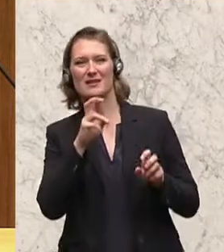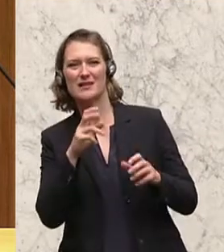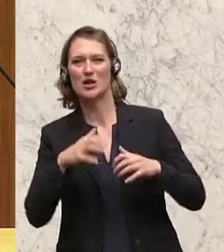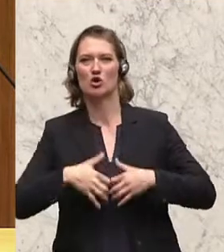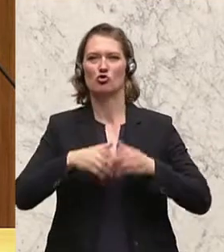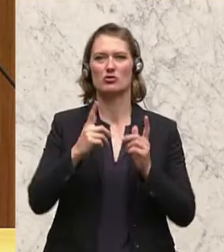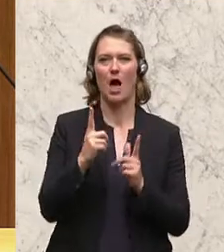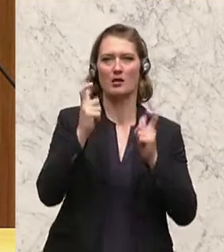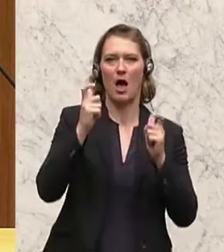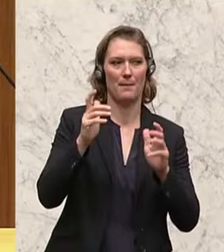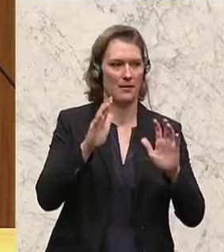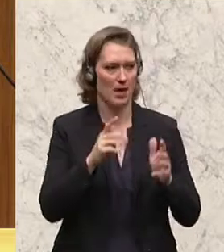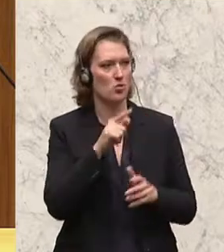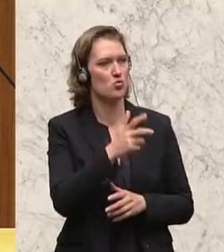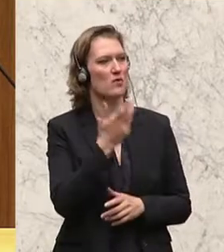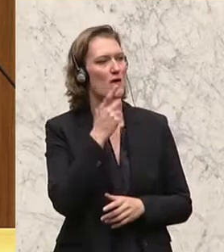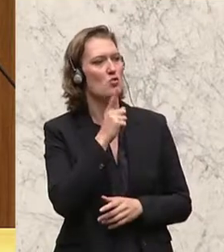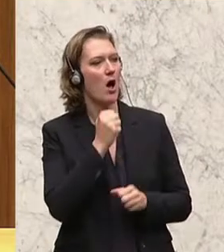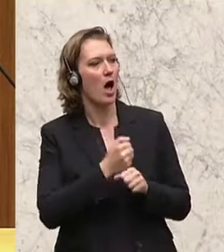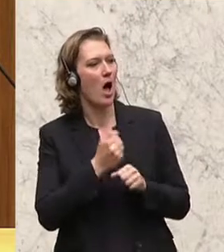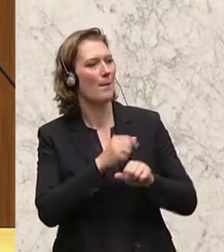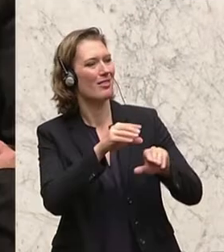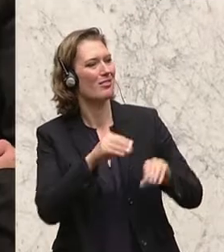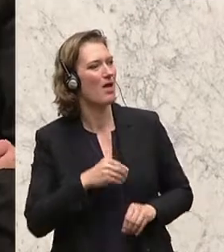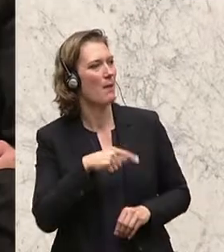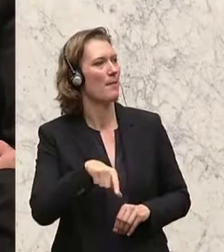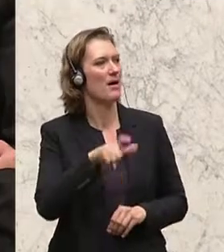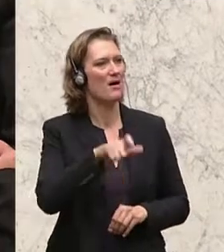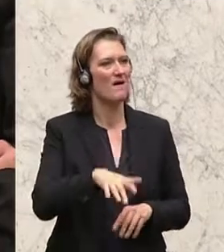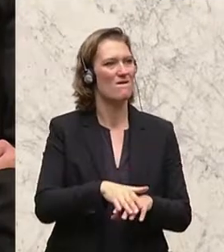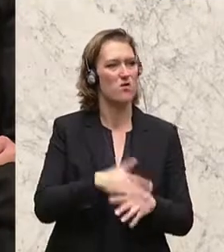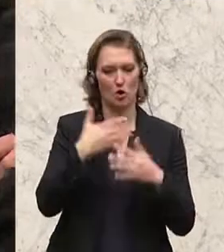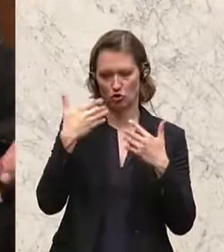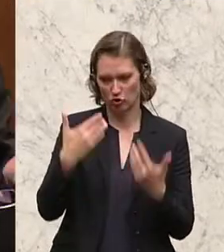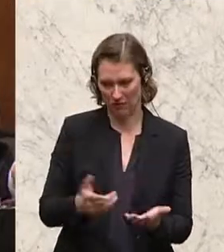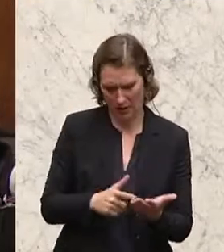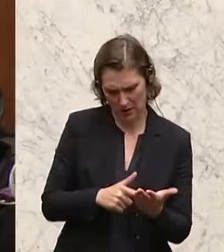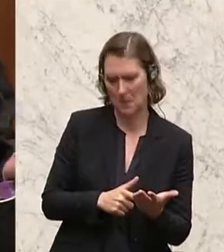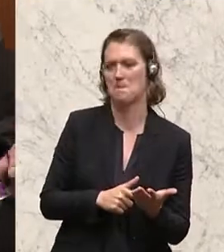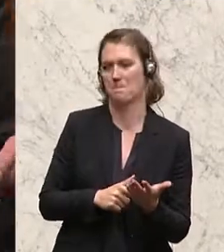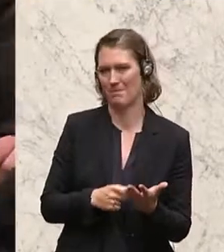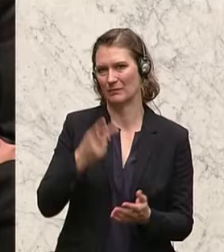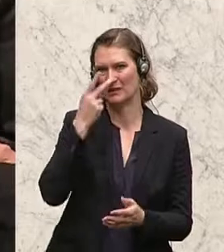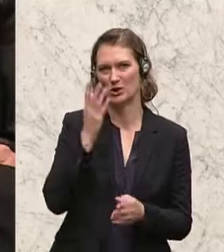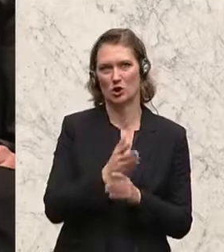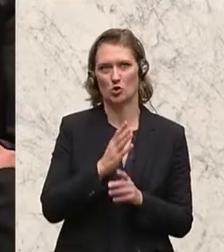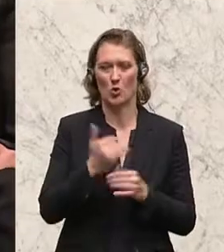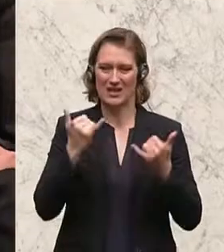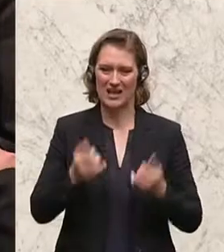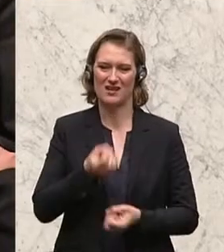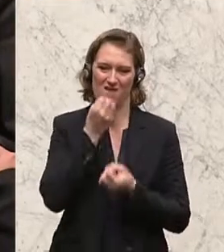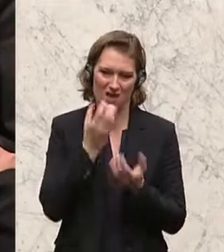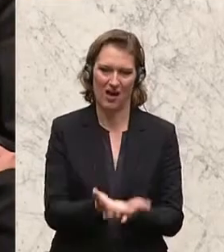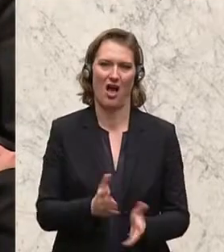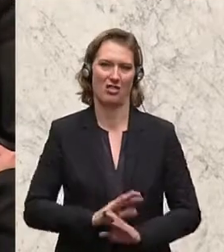die Start-ups, Ihnen geht es darum, die Arbeitnehmerinnen und Arbeitnehmer zu schwächen. Wenn man das lest, sieht man, die Karte ist aus dem